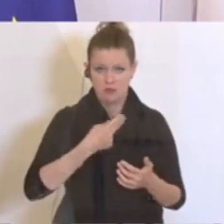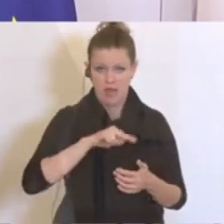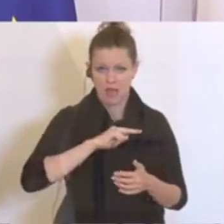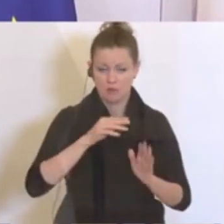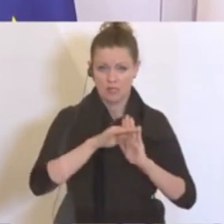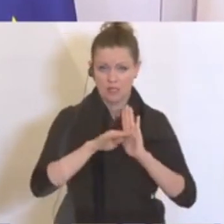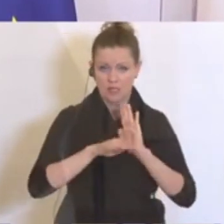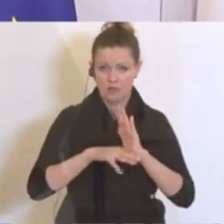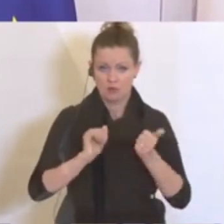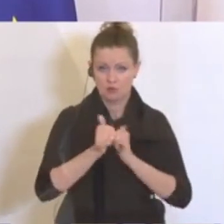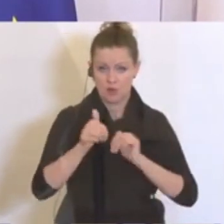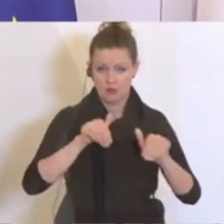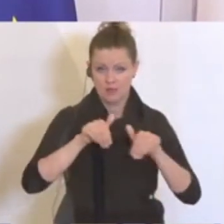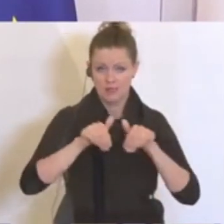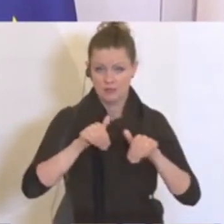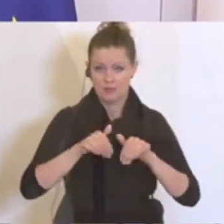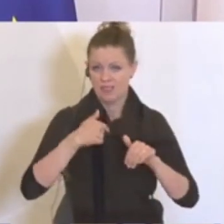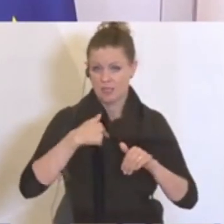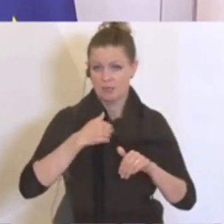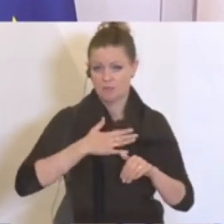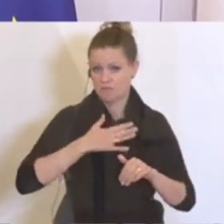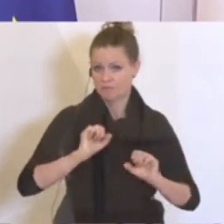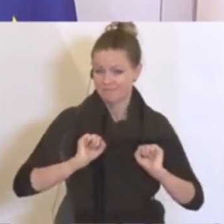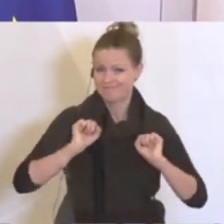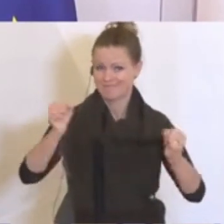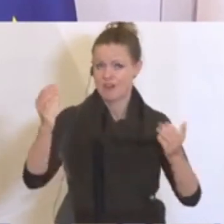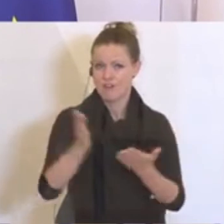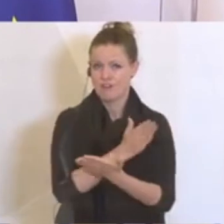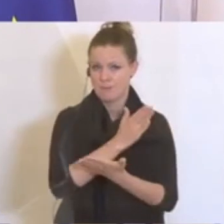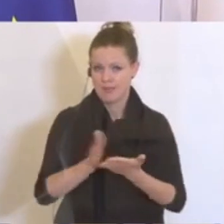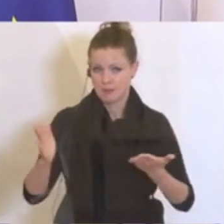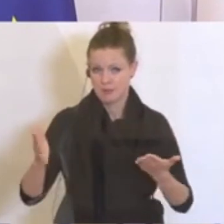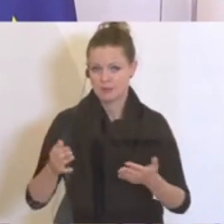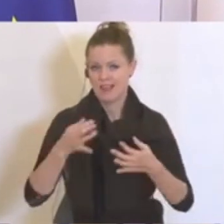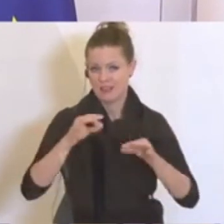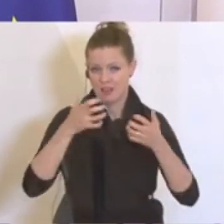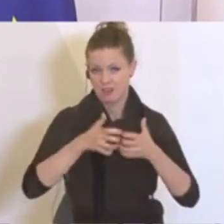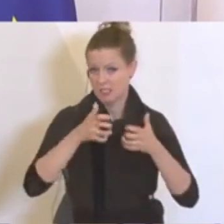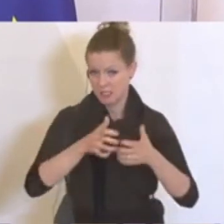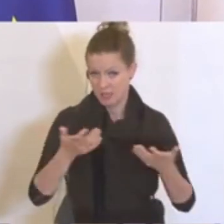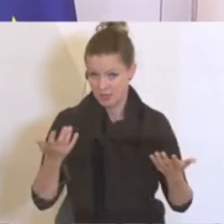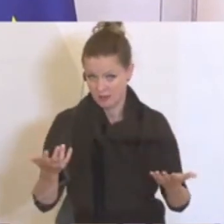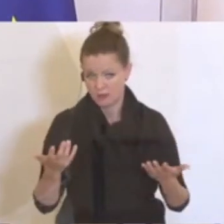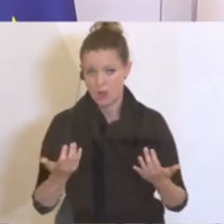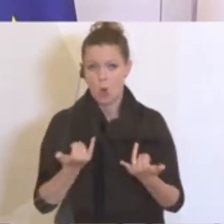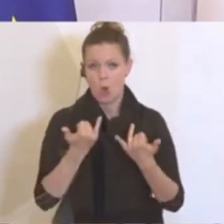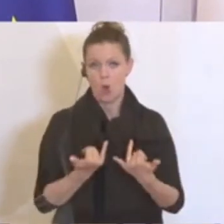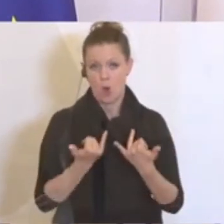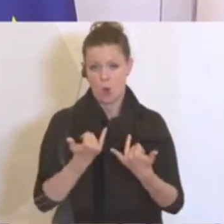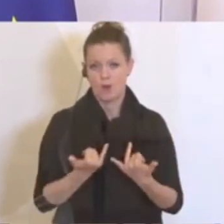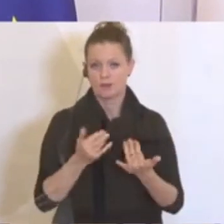Regelungen als Sportminister, aber sehr eingesetzt hier zu vermitteln und ich darf berichten, dass heute